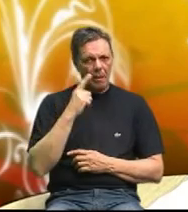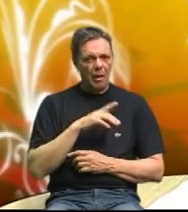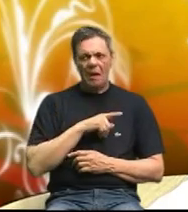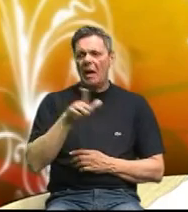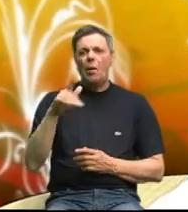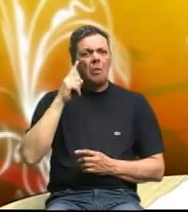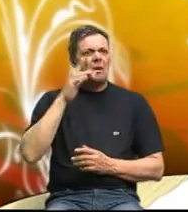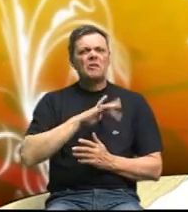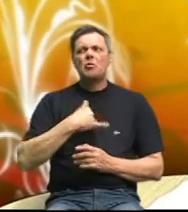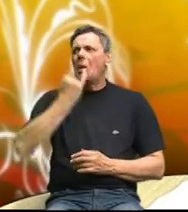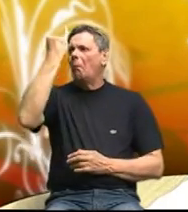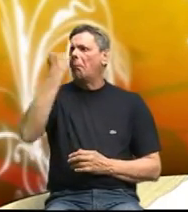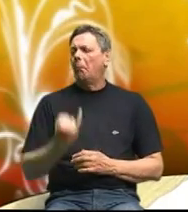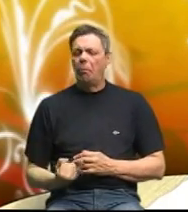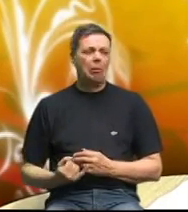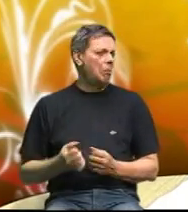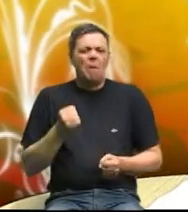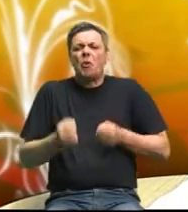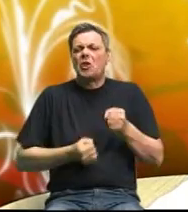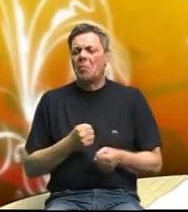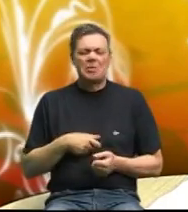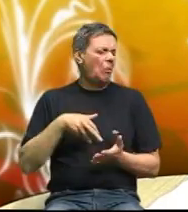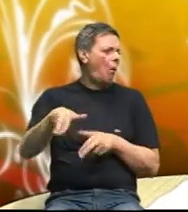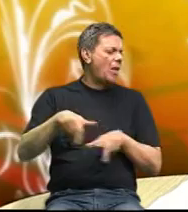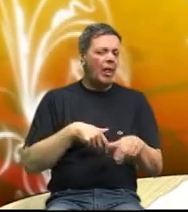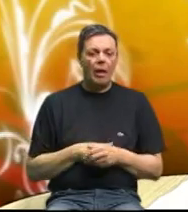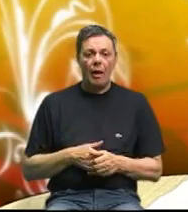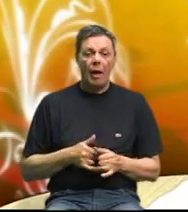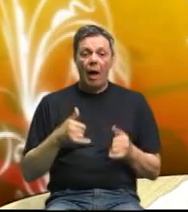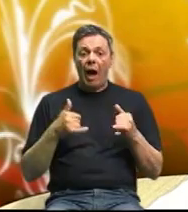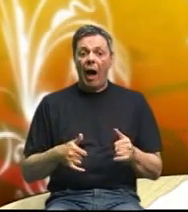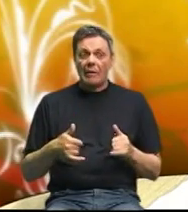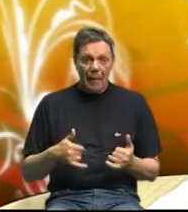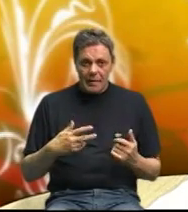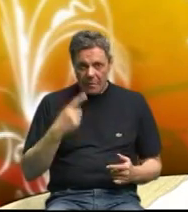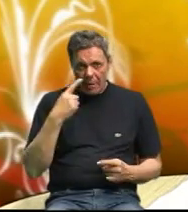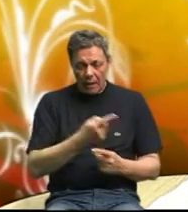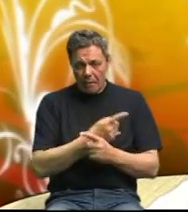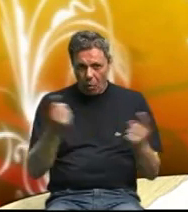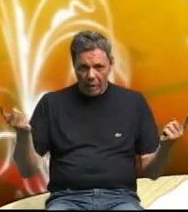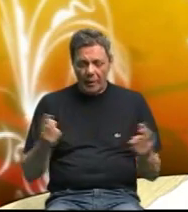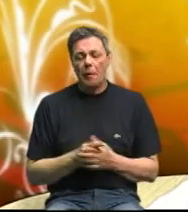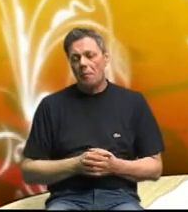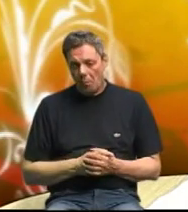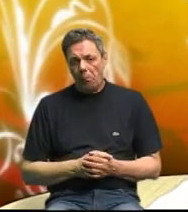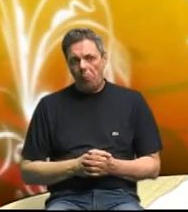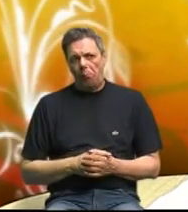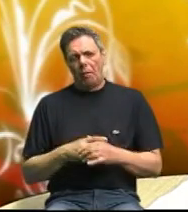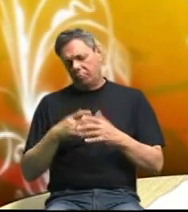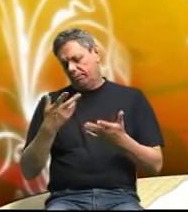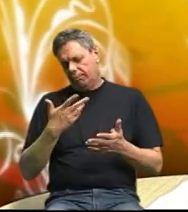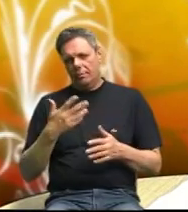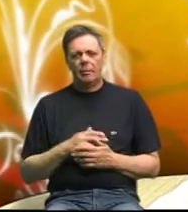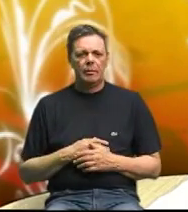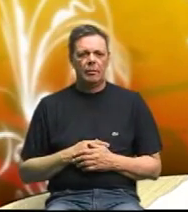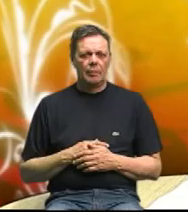tanki vitki vozili bicikl stajali hodali a danas kada je civilizacija pohrlila tamo